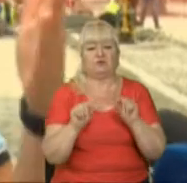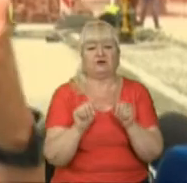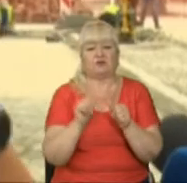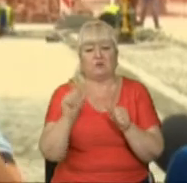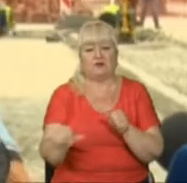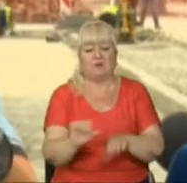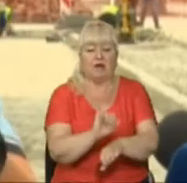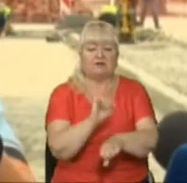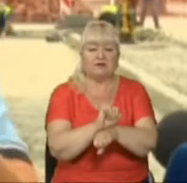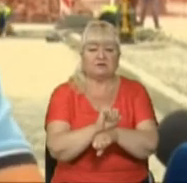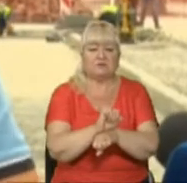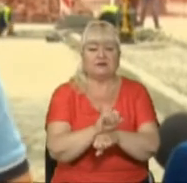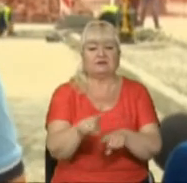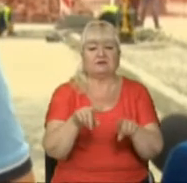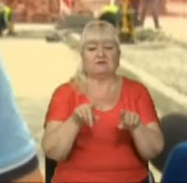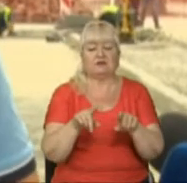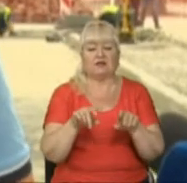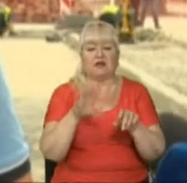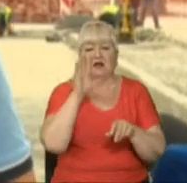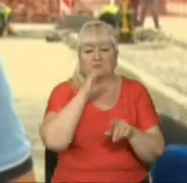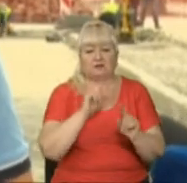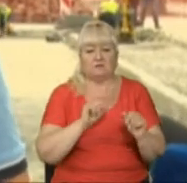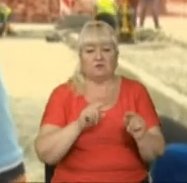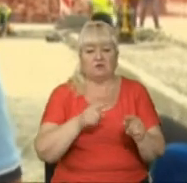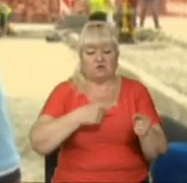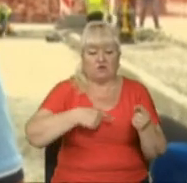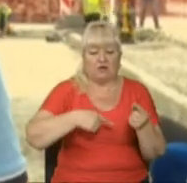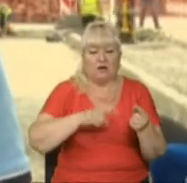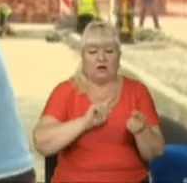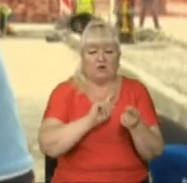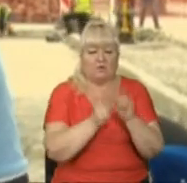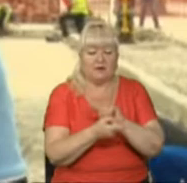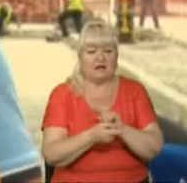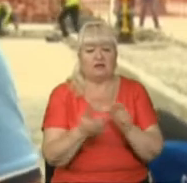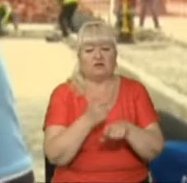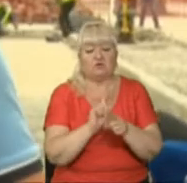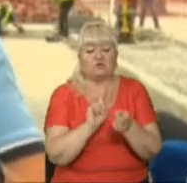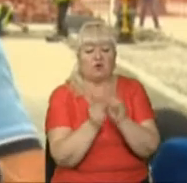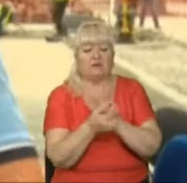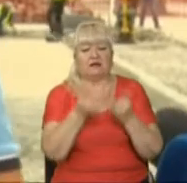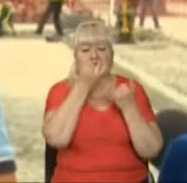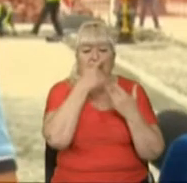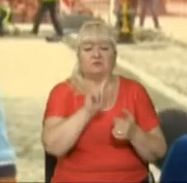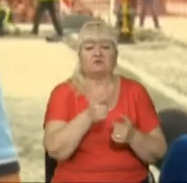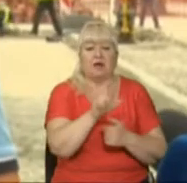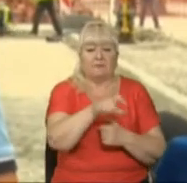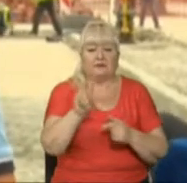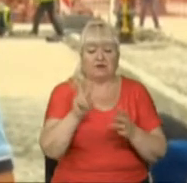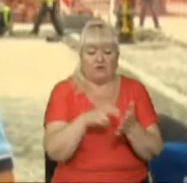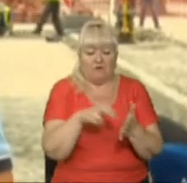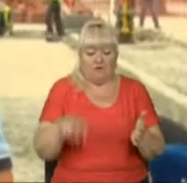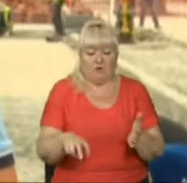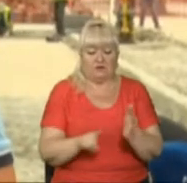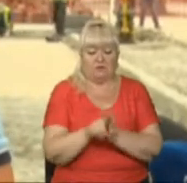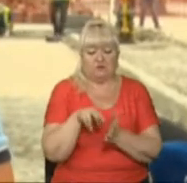зупинці вони зможуть оминати правіше. Але дуже оминати не зможуть, тому що пасажири, які виходять, вони почнуть